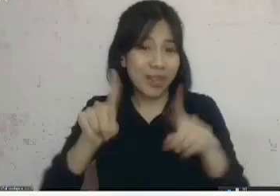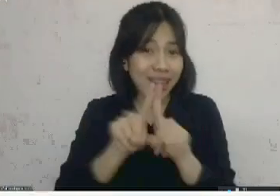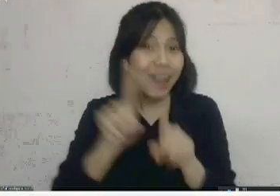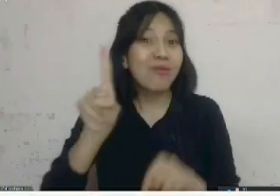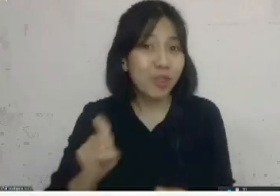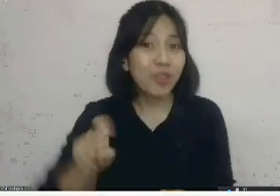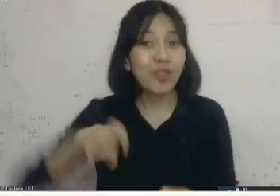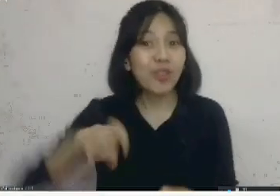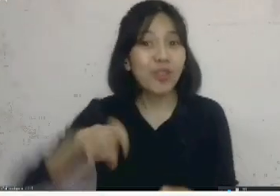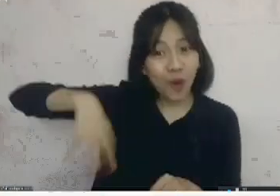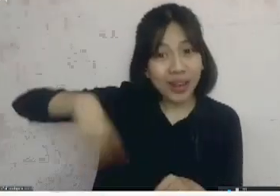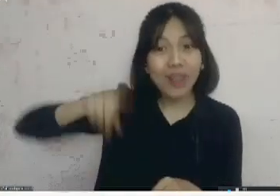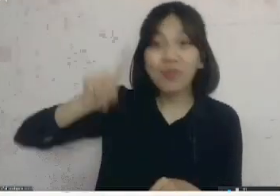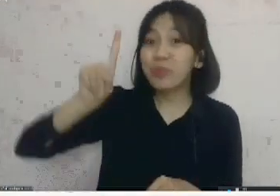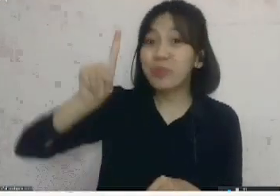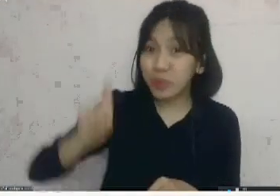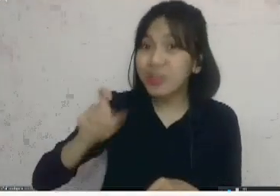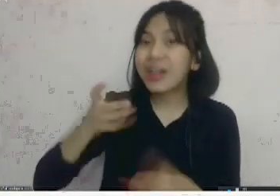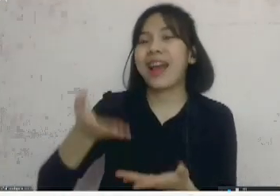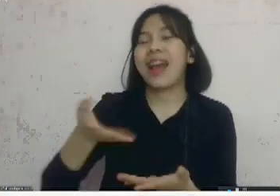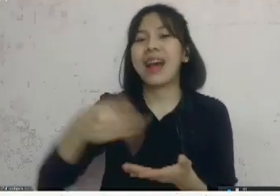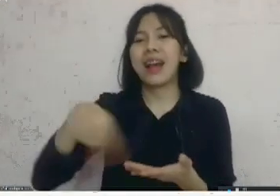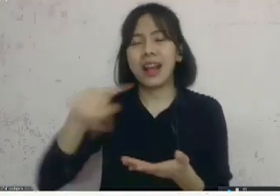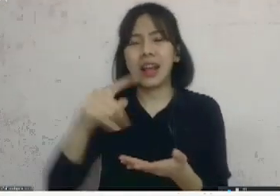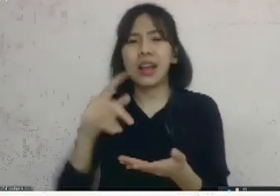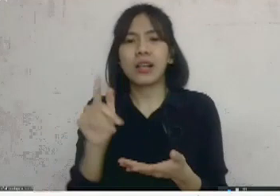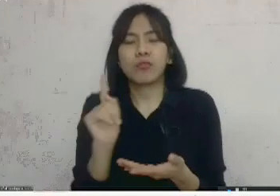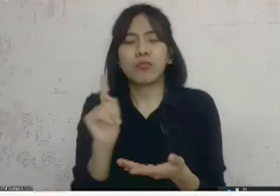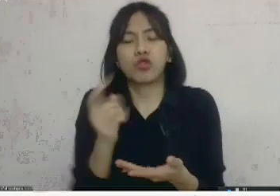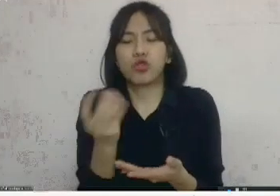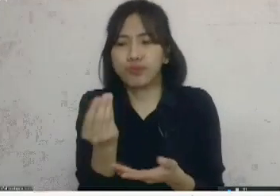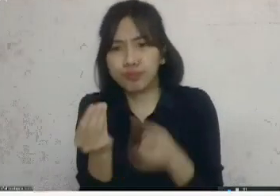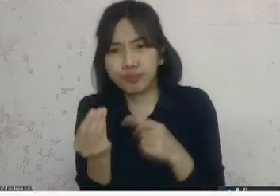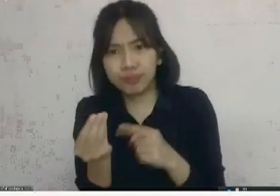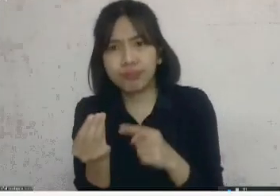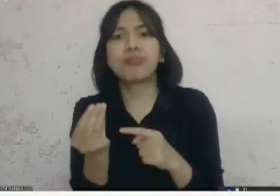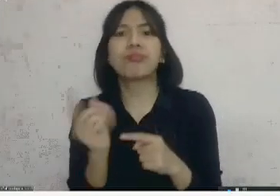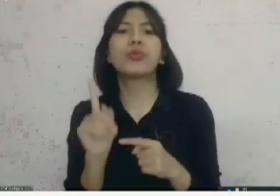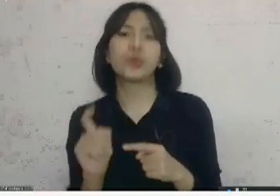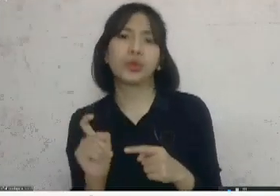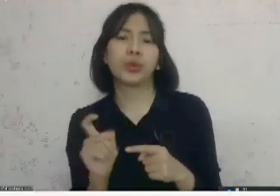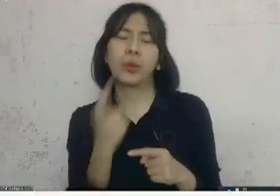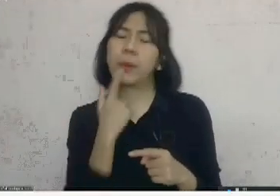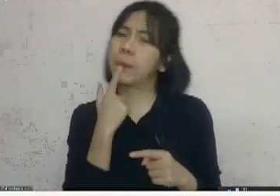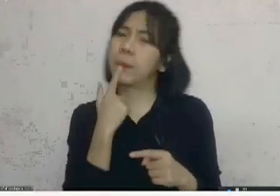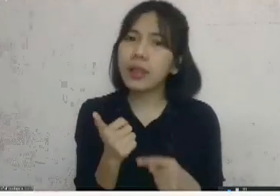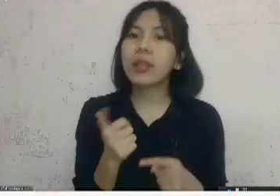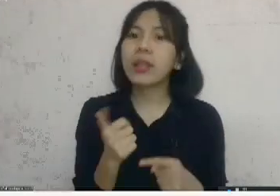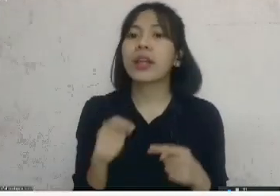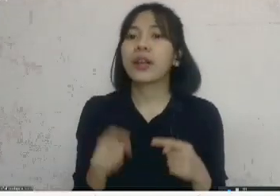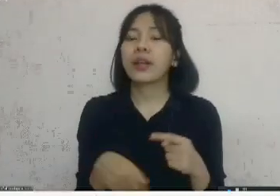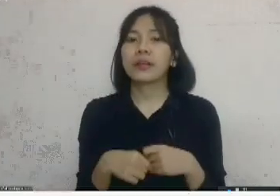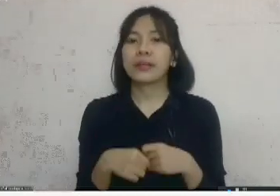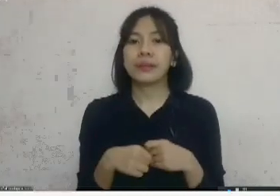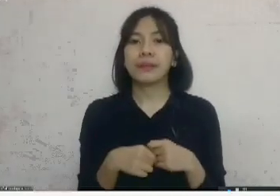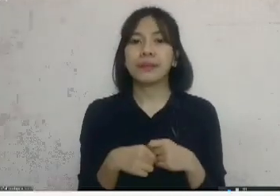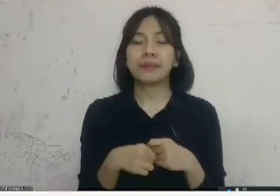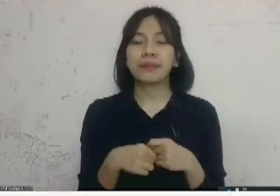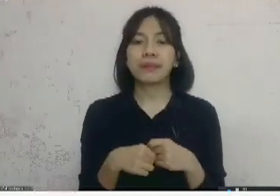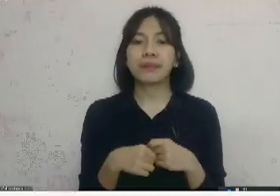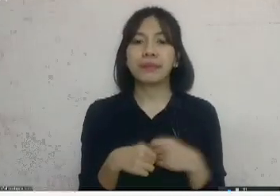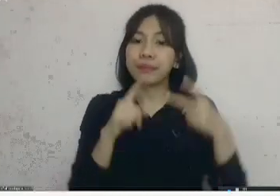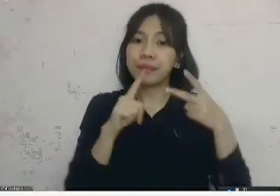kan untuk bisa berkontribusi untuk berkontribusi dalam masyarakat dan lain-lain itu sangat penting sekali nah